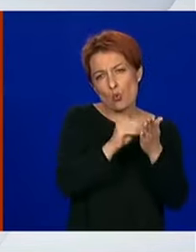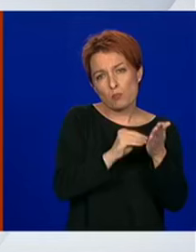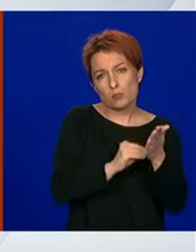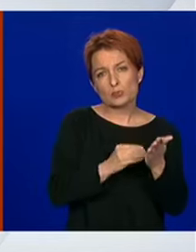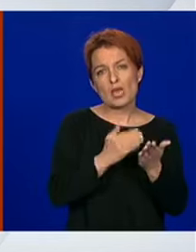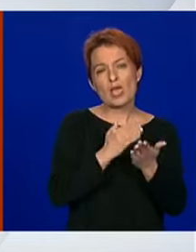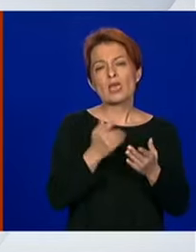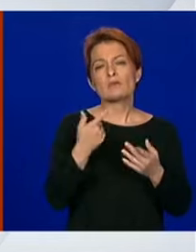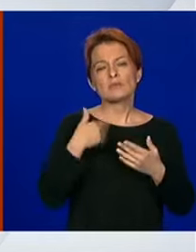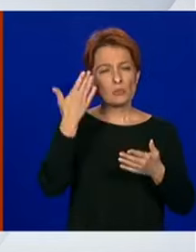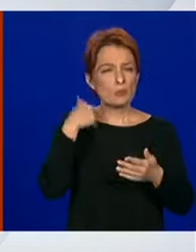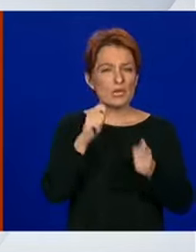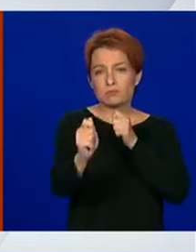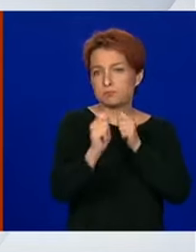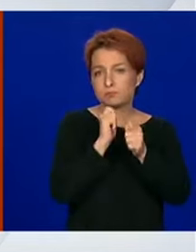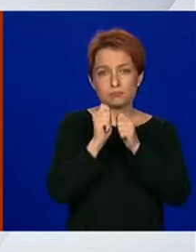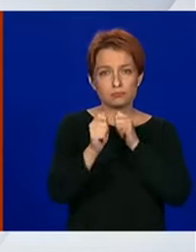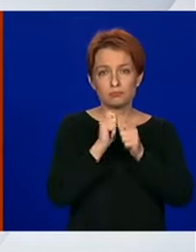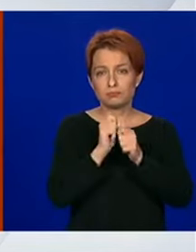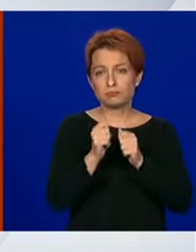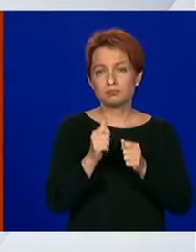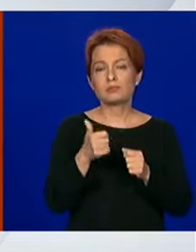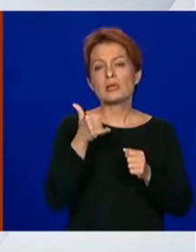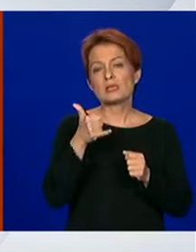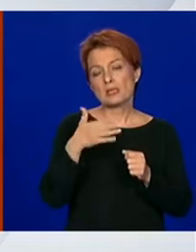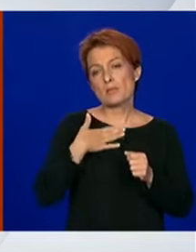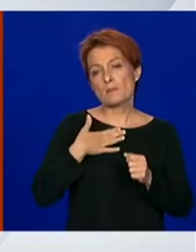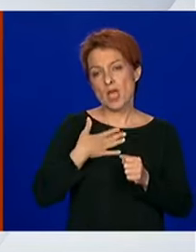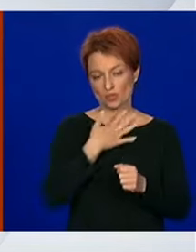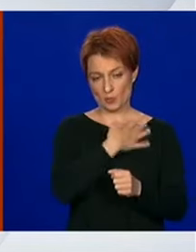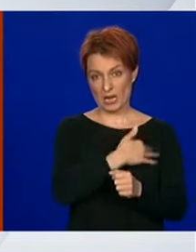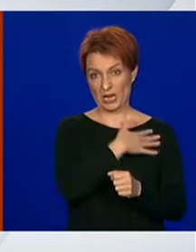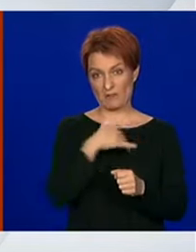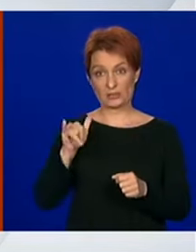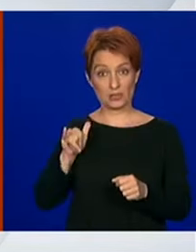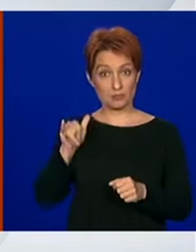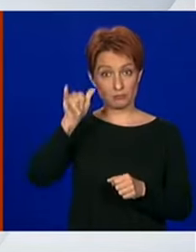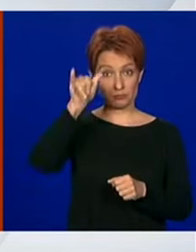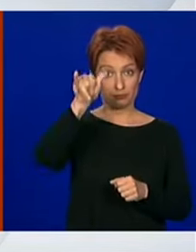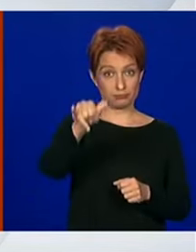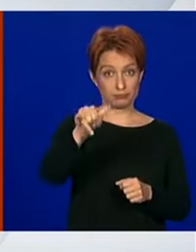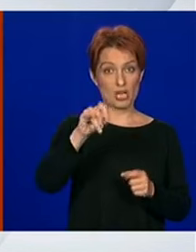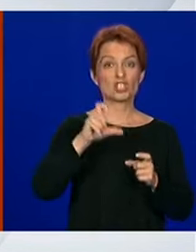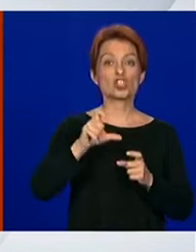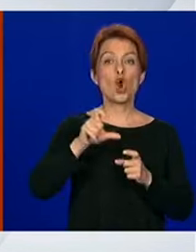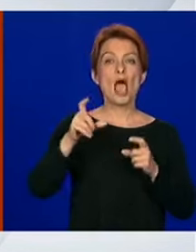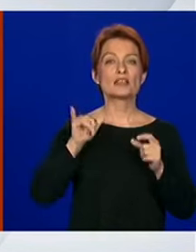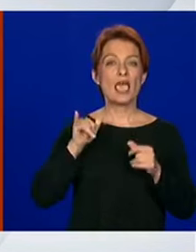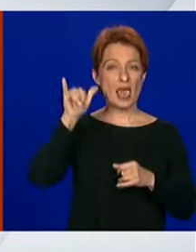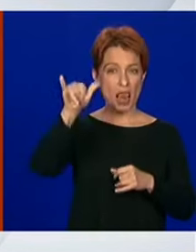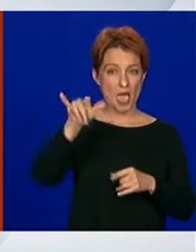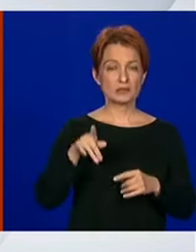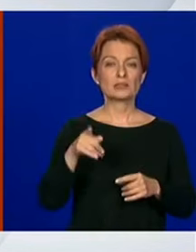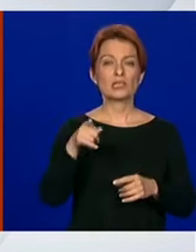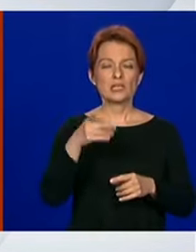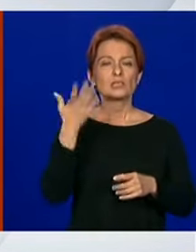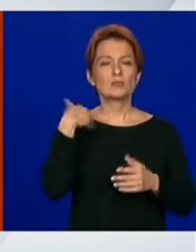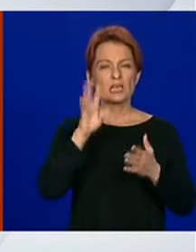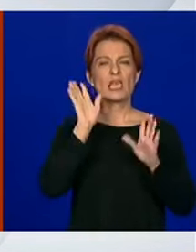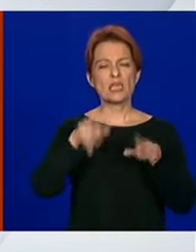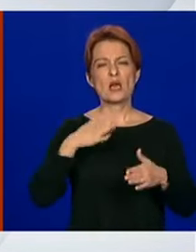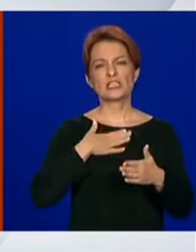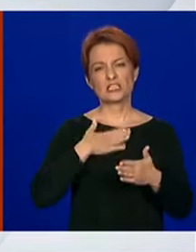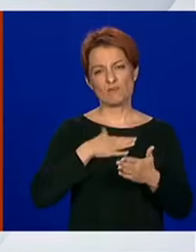iskomunicirali sa jedinim našim hrvatskim prevozijocem i oni su već tada imali propisane svoje